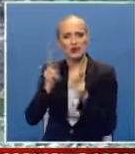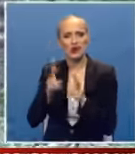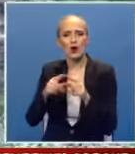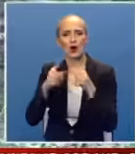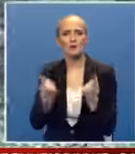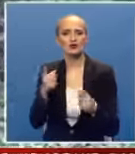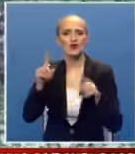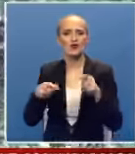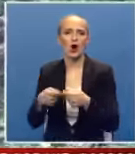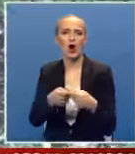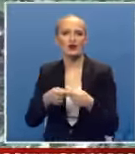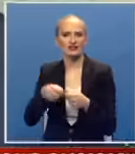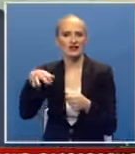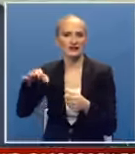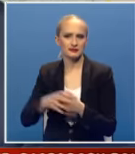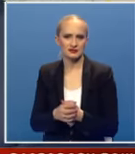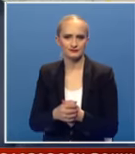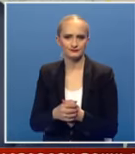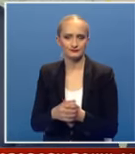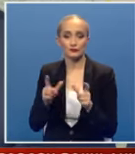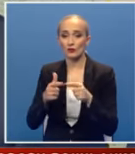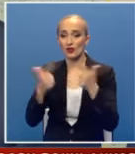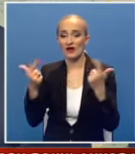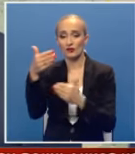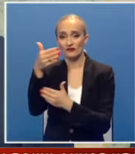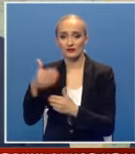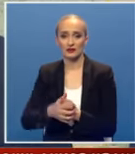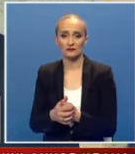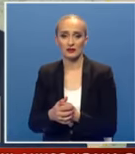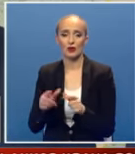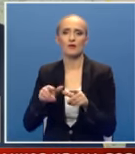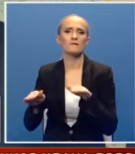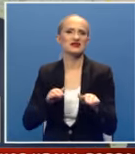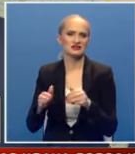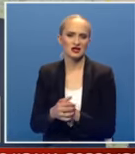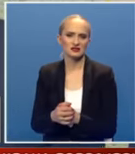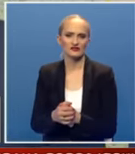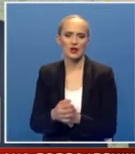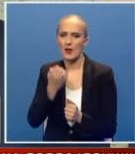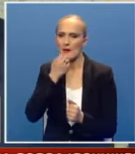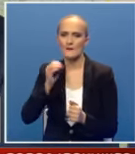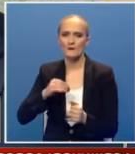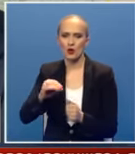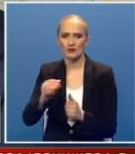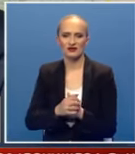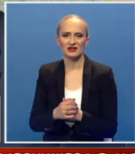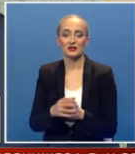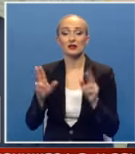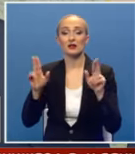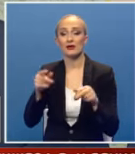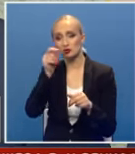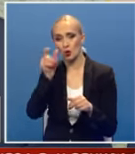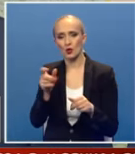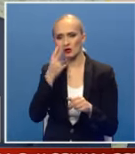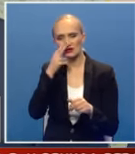postoje neka organizacijona jedinica. U javnom preduzeću, u ministarstvu poljoprivrede imaće